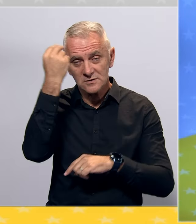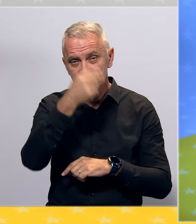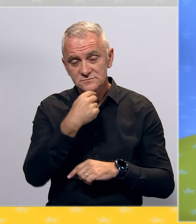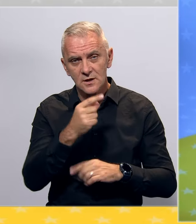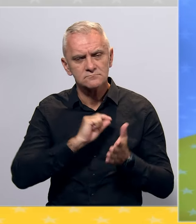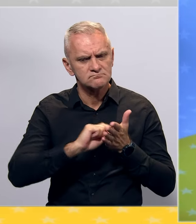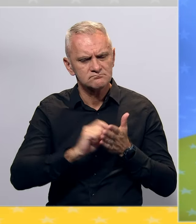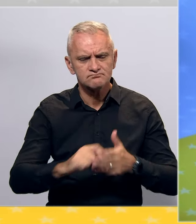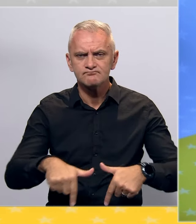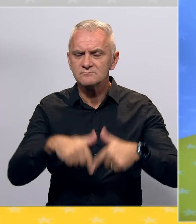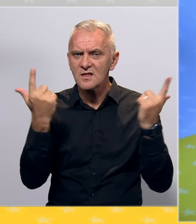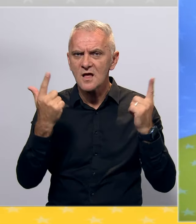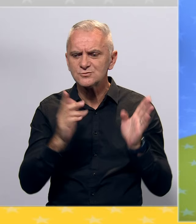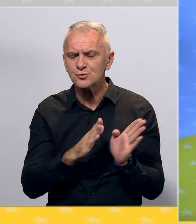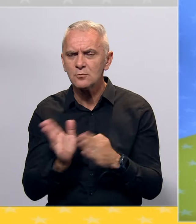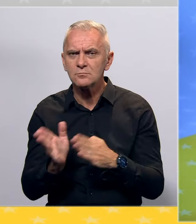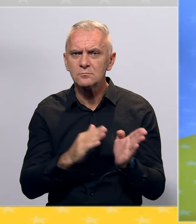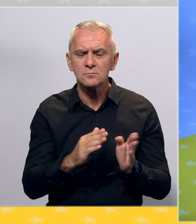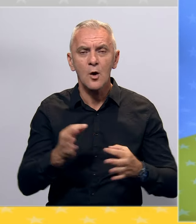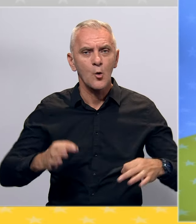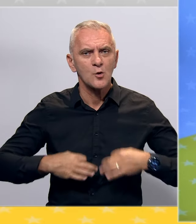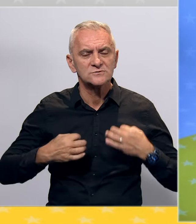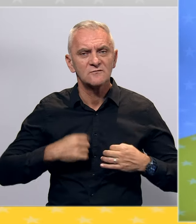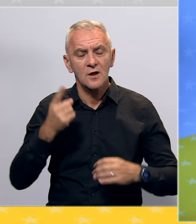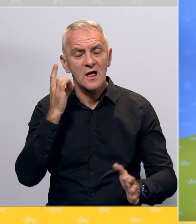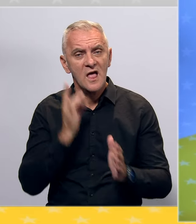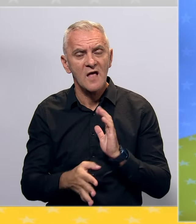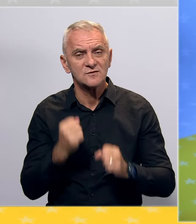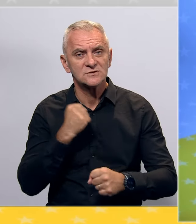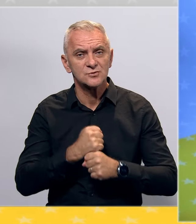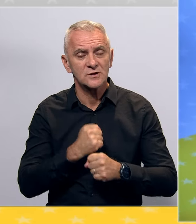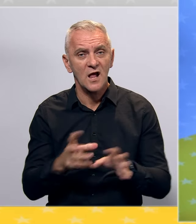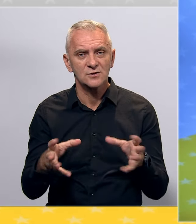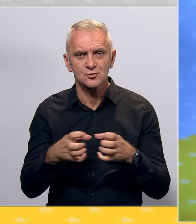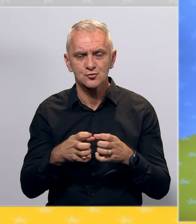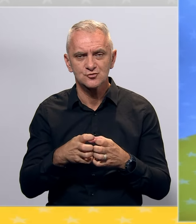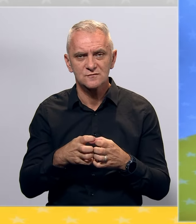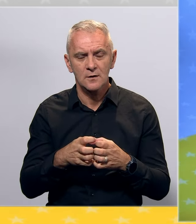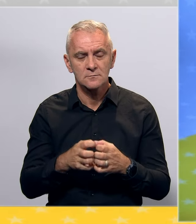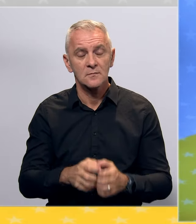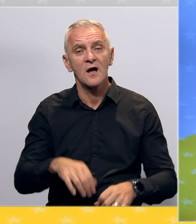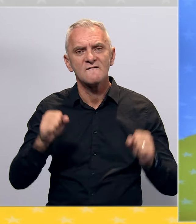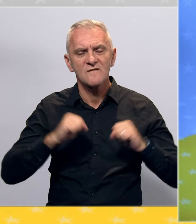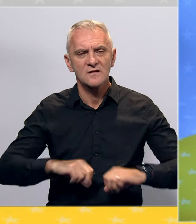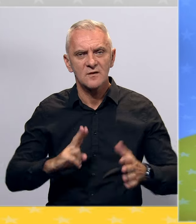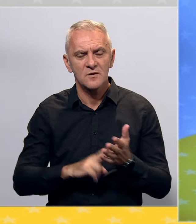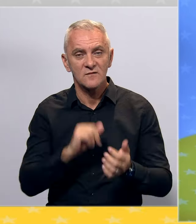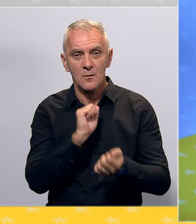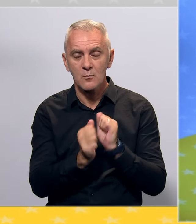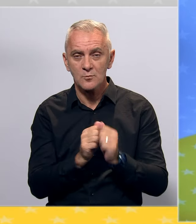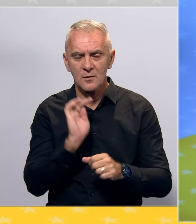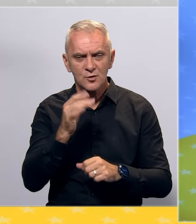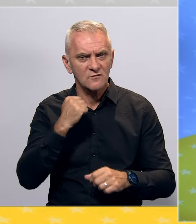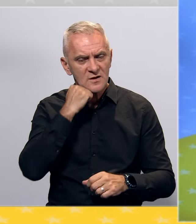definisala je jasna opredjeljenja za ozdravljenje i efikasno funkcionisanje društva. Vladavina prava, borba protiv